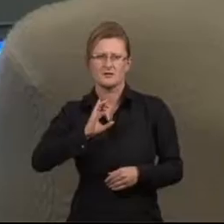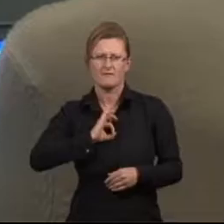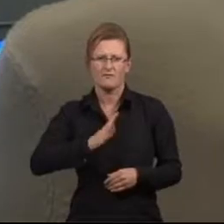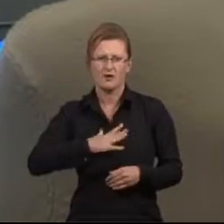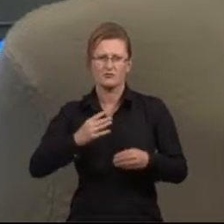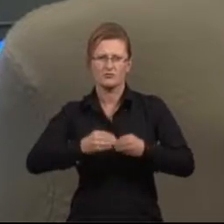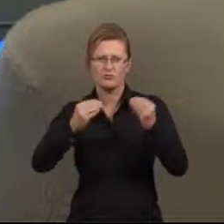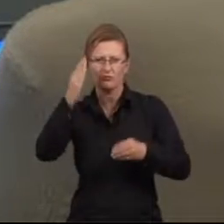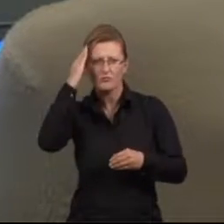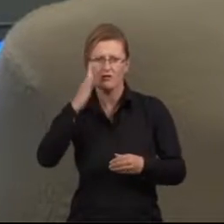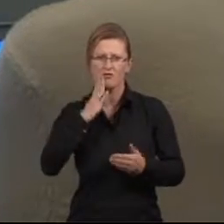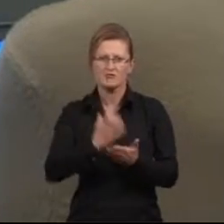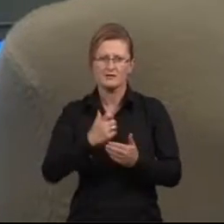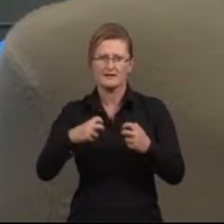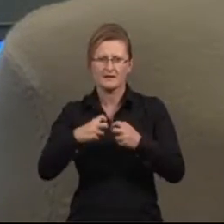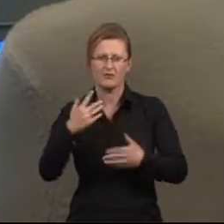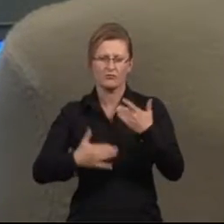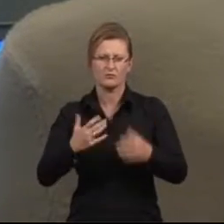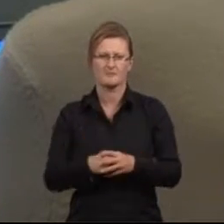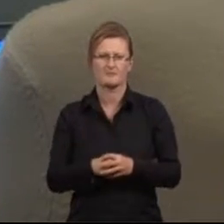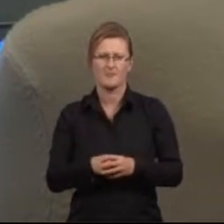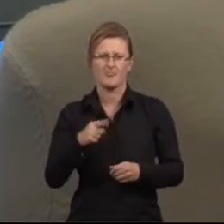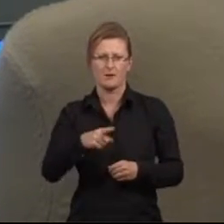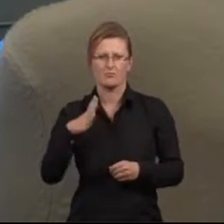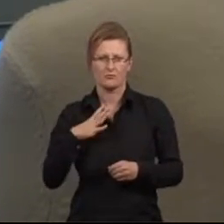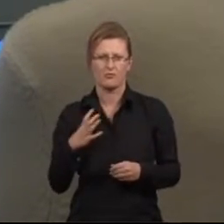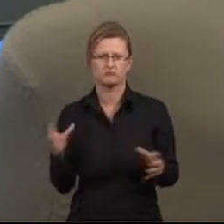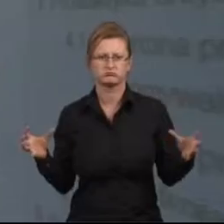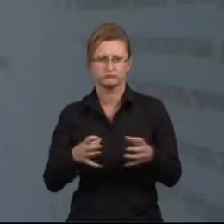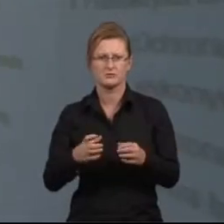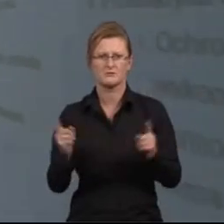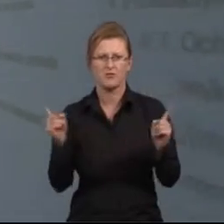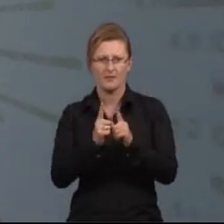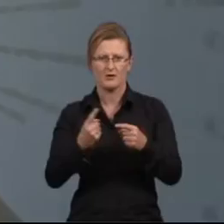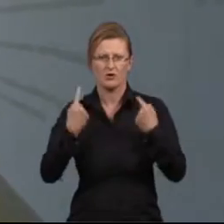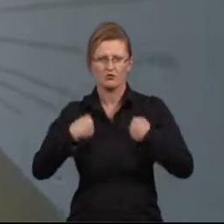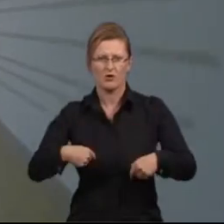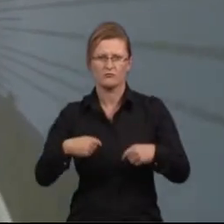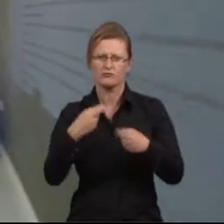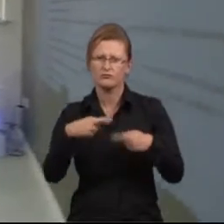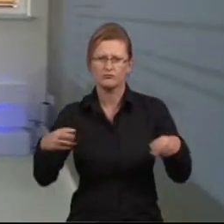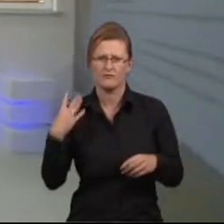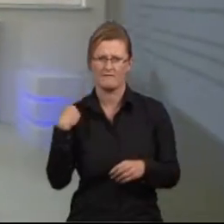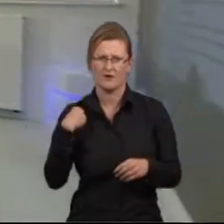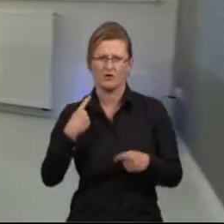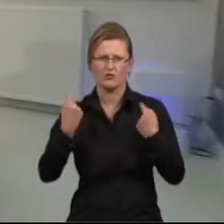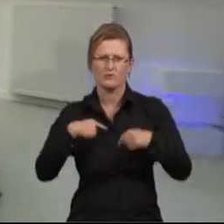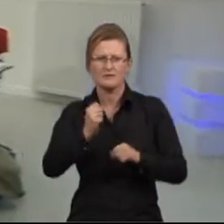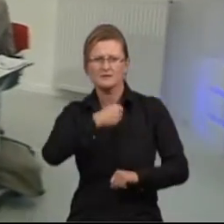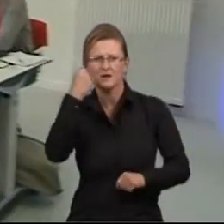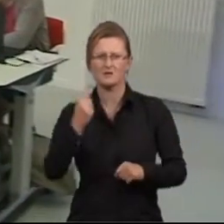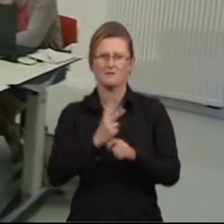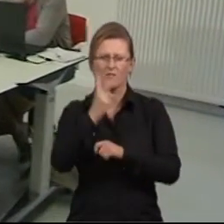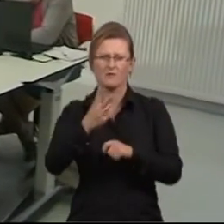korzyścią dla swojego rozwoju kompetencji cyfrowych. Spotkania, które tutaj zgromadziły osoby w różnym wieku, starsze,